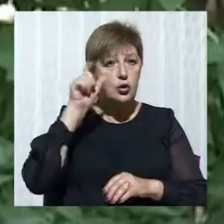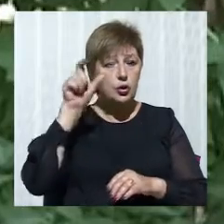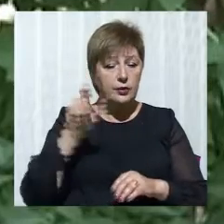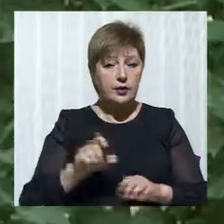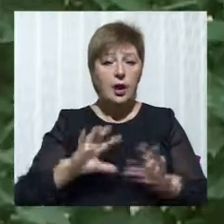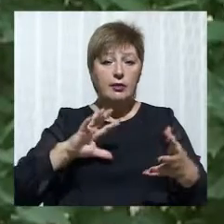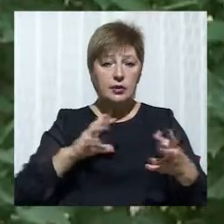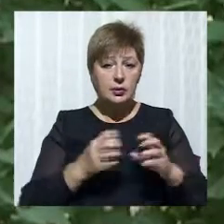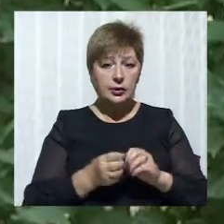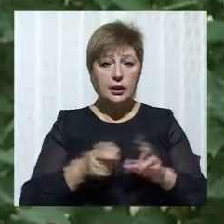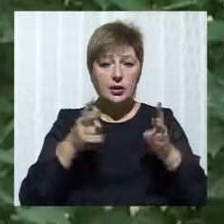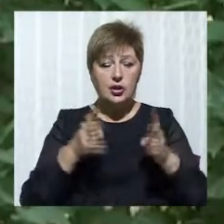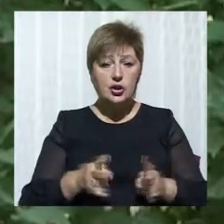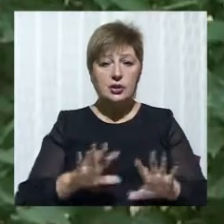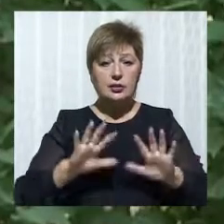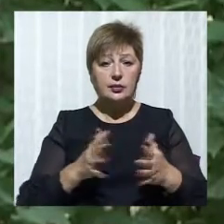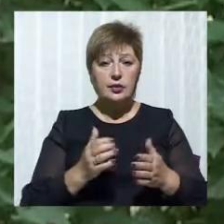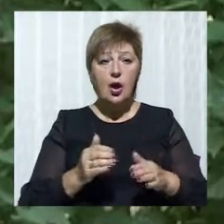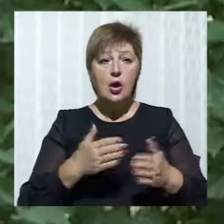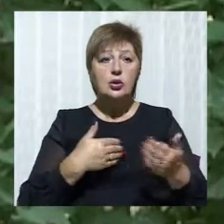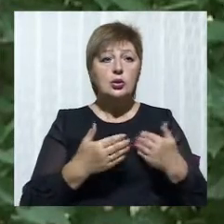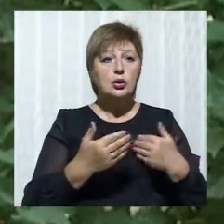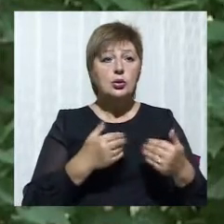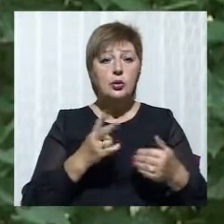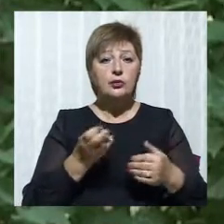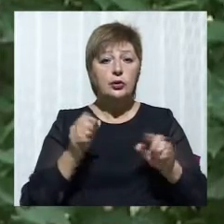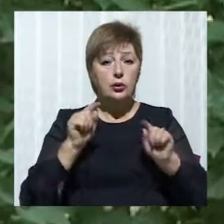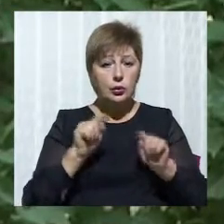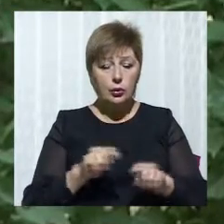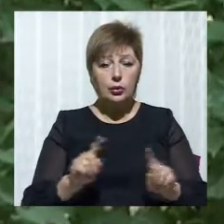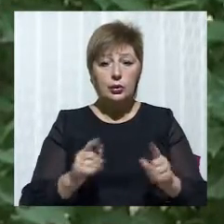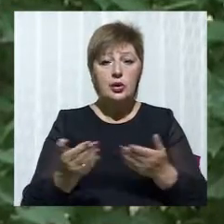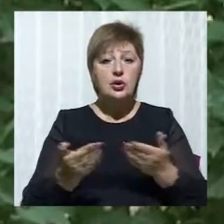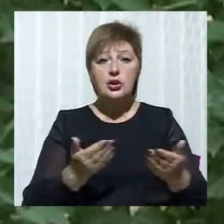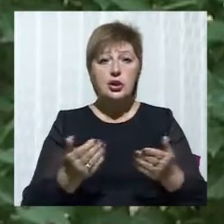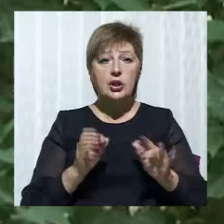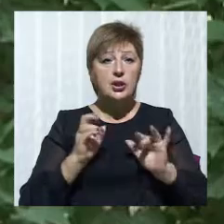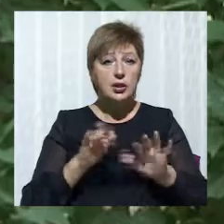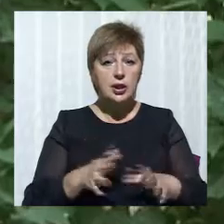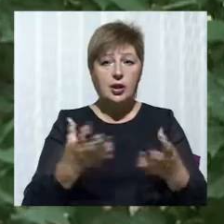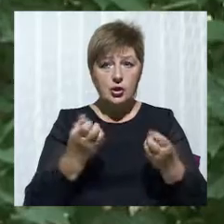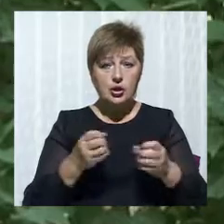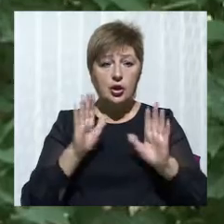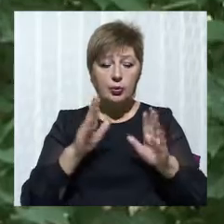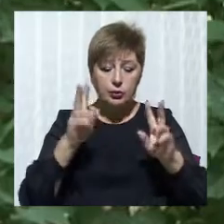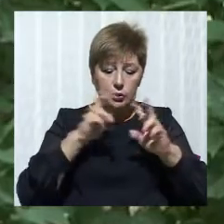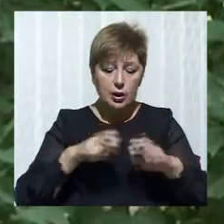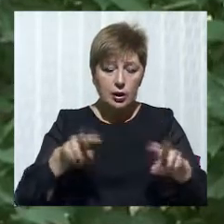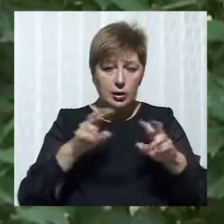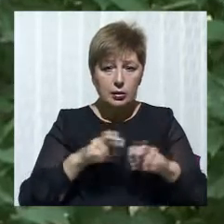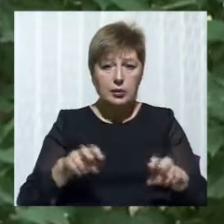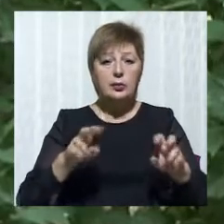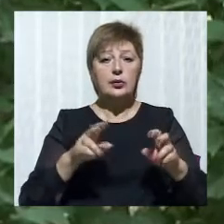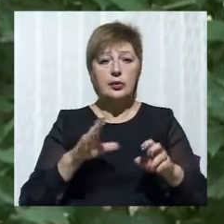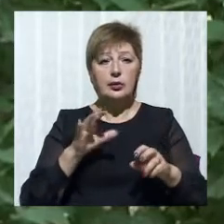нещасного випадку. Стосовно того, чиї дії ще будуть аналізуватися, чи піддуватися